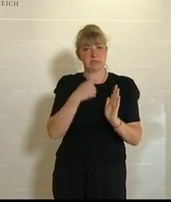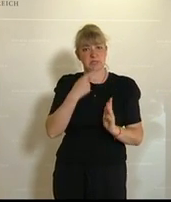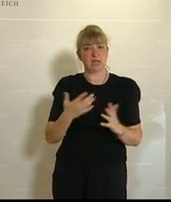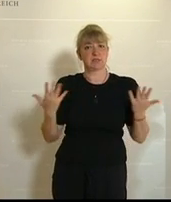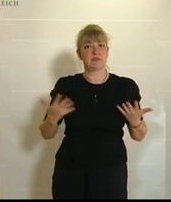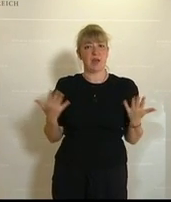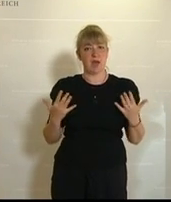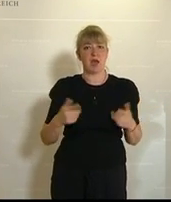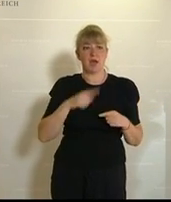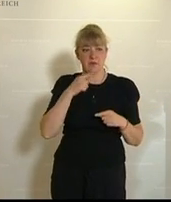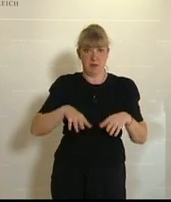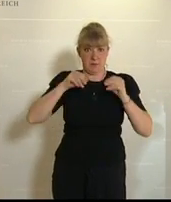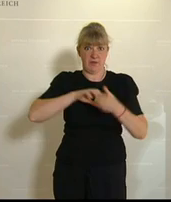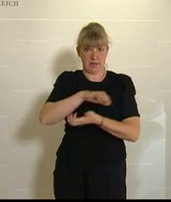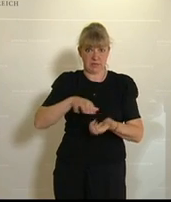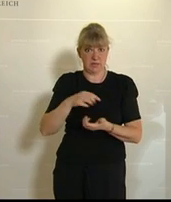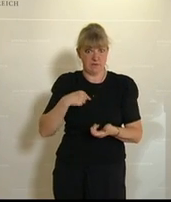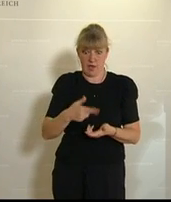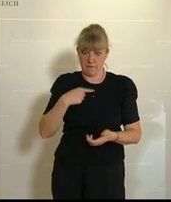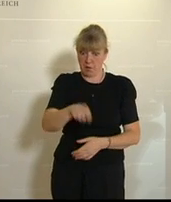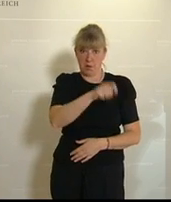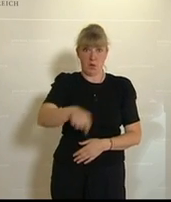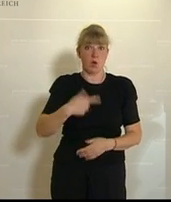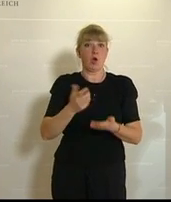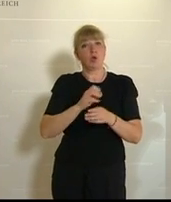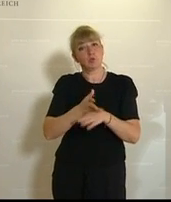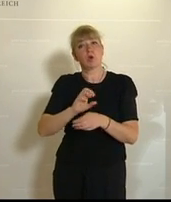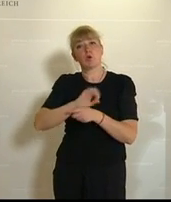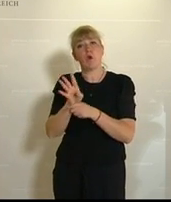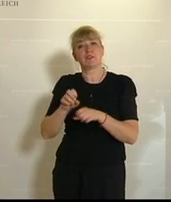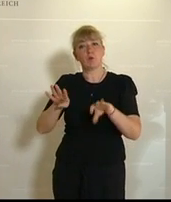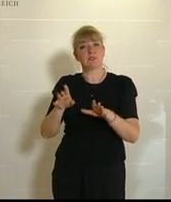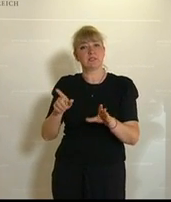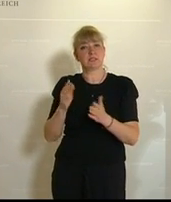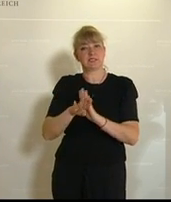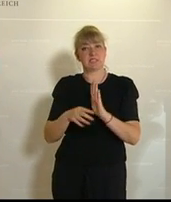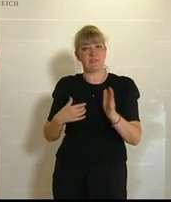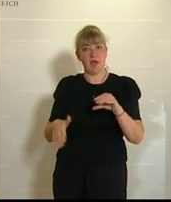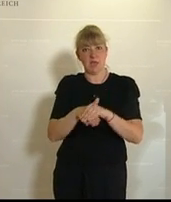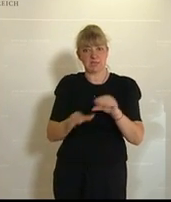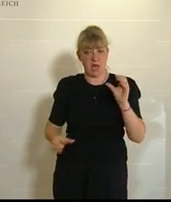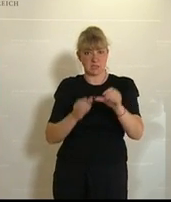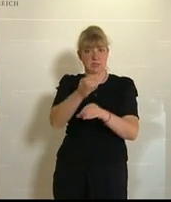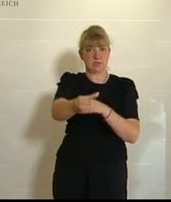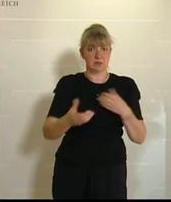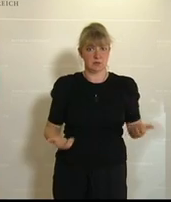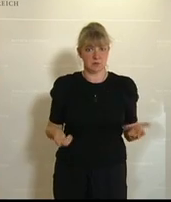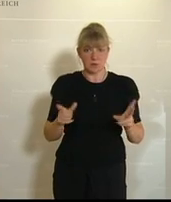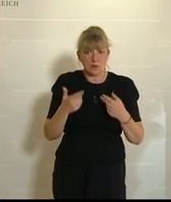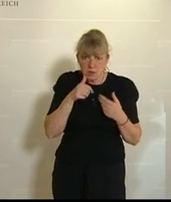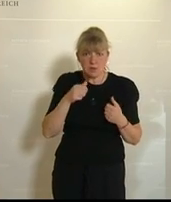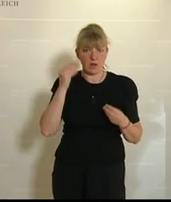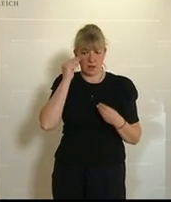Regierung zu Beginn dieser Krise ausgehebelt hat und durch die Covid-19-Gesetze ersetzt hat. Es ist doch unglaublich,